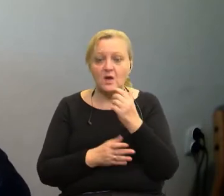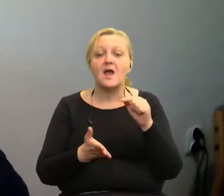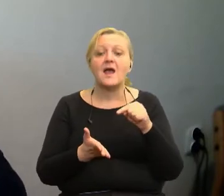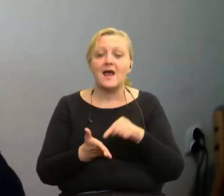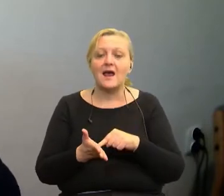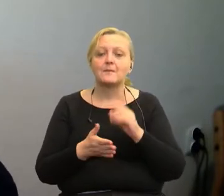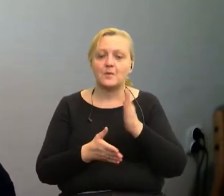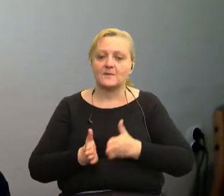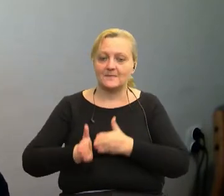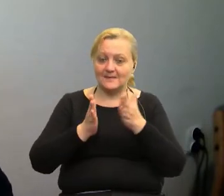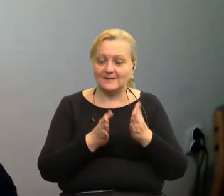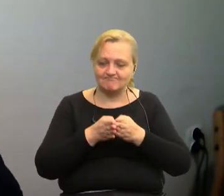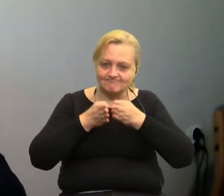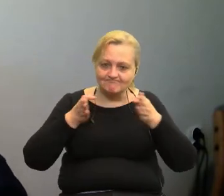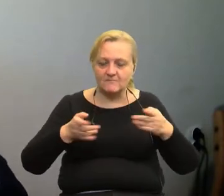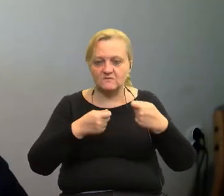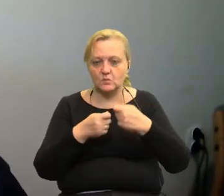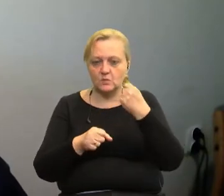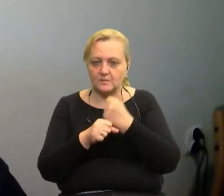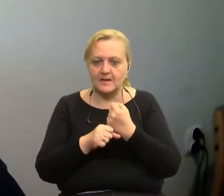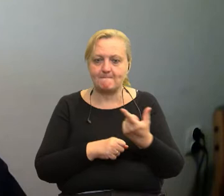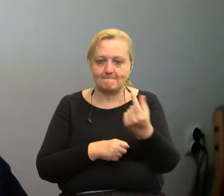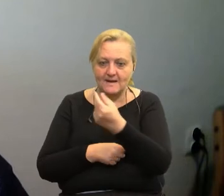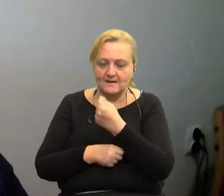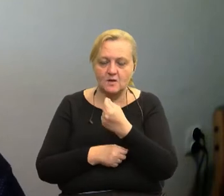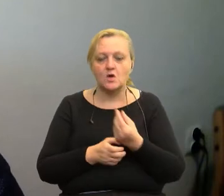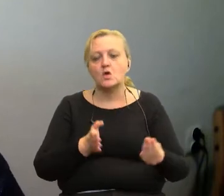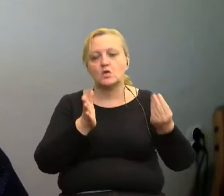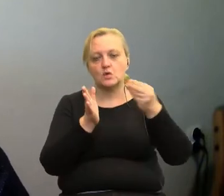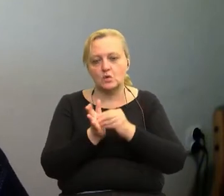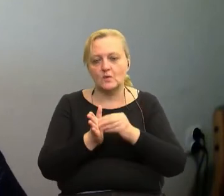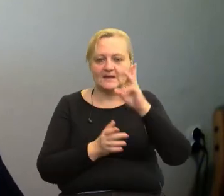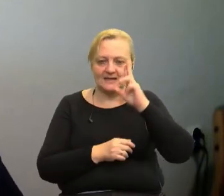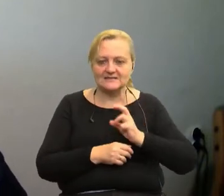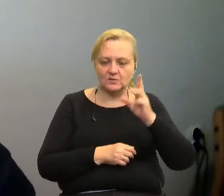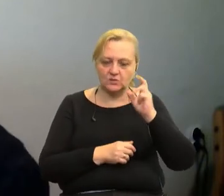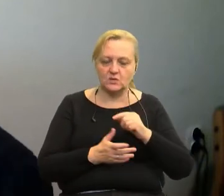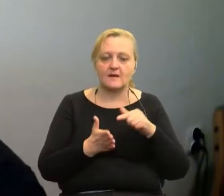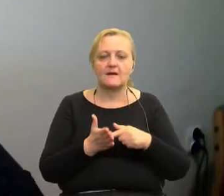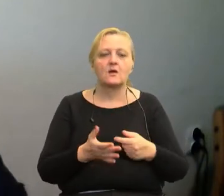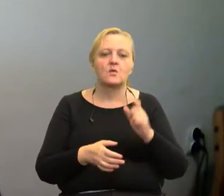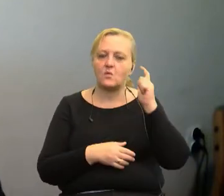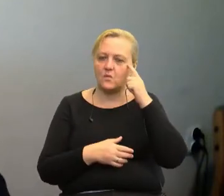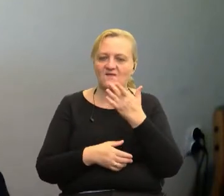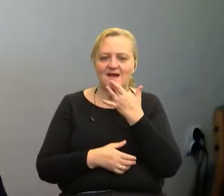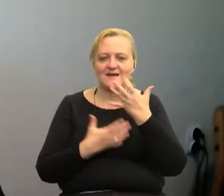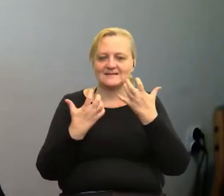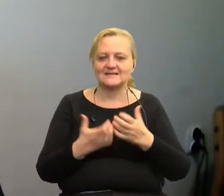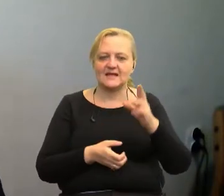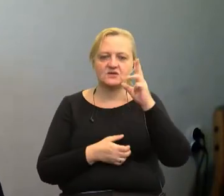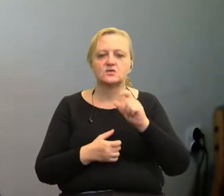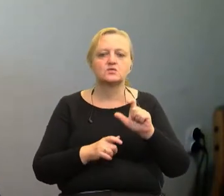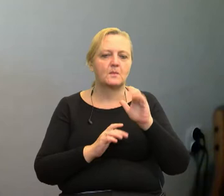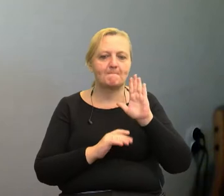Poszerzaliśmy naszą sieć współpracy, sieć partnerstwa, dodatkowe instytucje. Szczególnie tutaj zależało nam na takich instytucjach, które mają